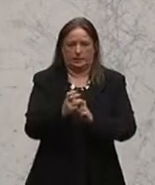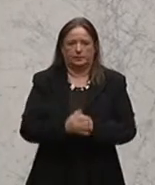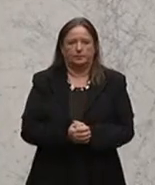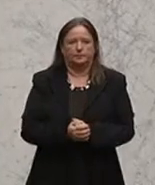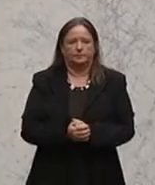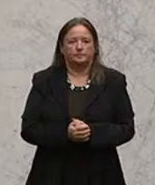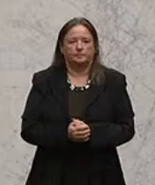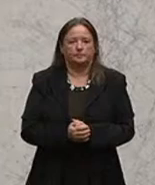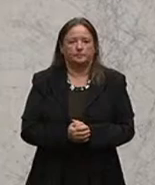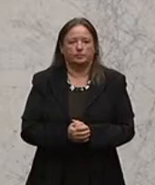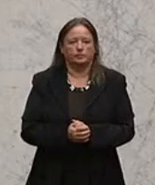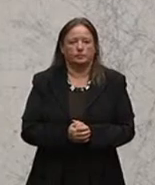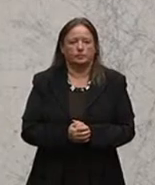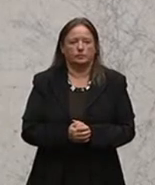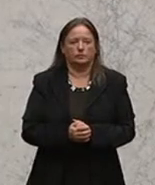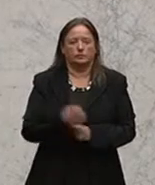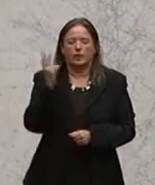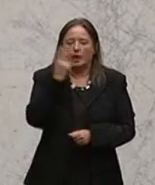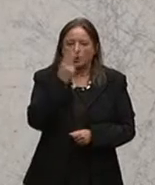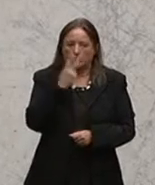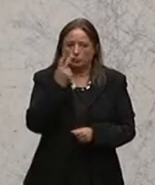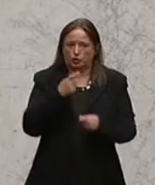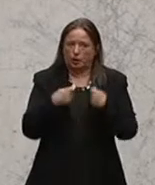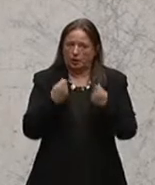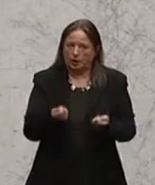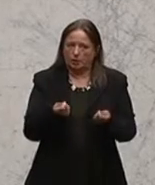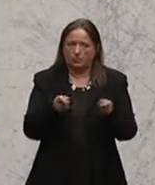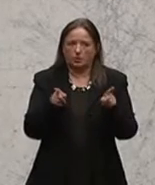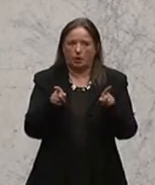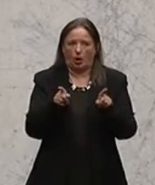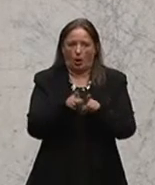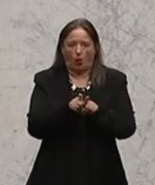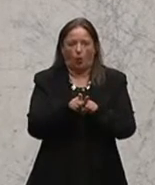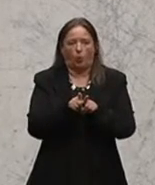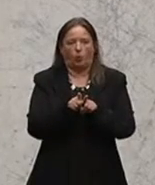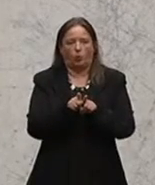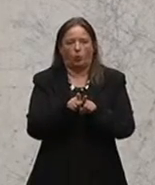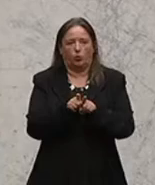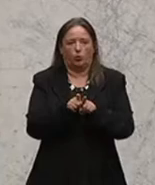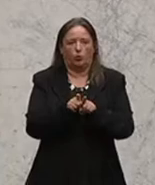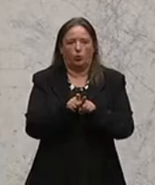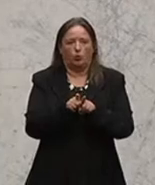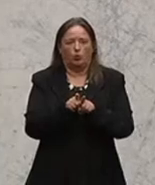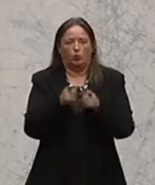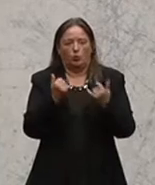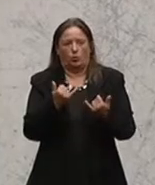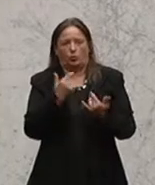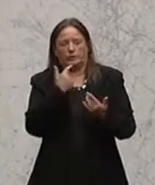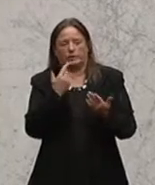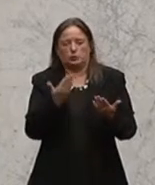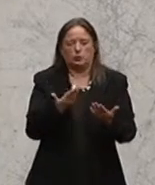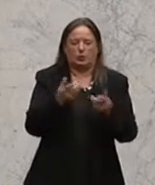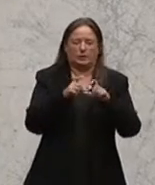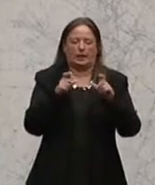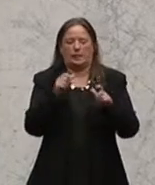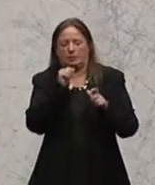Natürlich geht es, und das ist heute irgendwie in den Raum gestellt worden, als wäre das nicht die Thematik, natürlich geht es